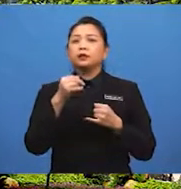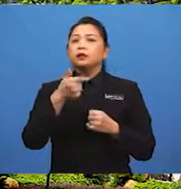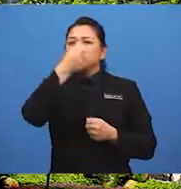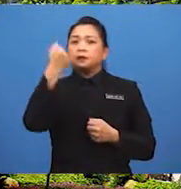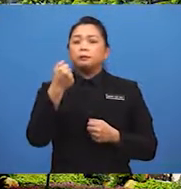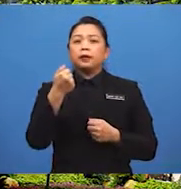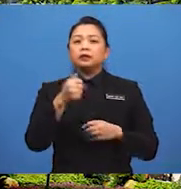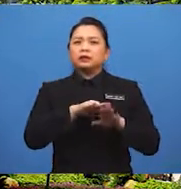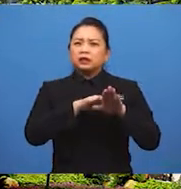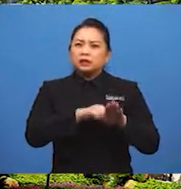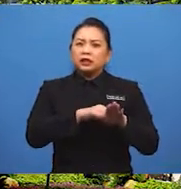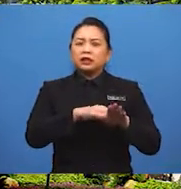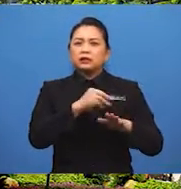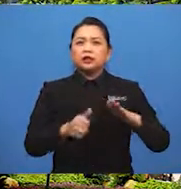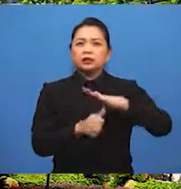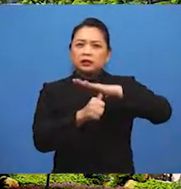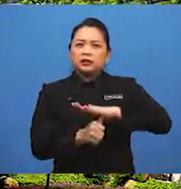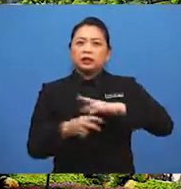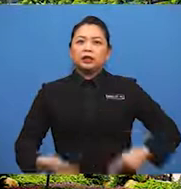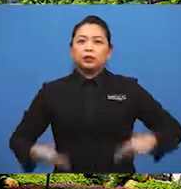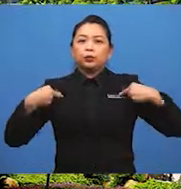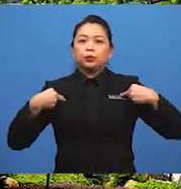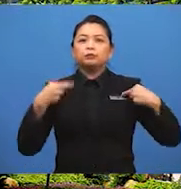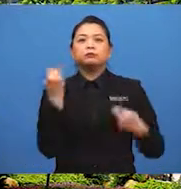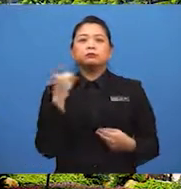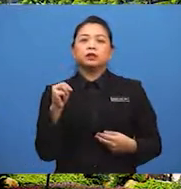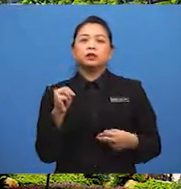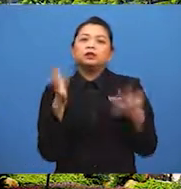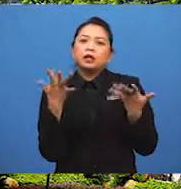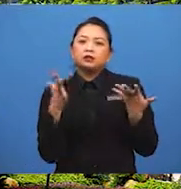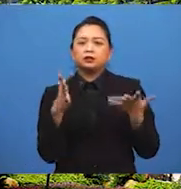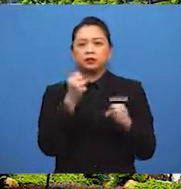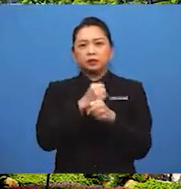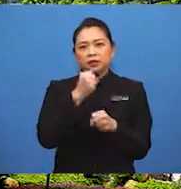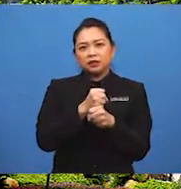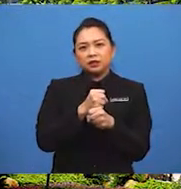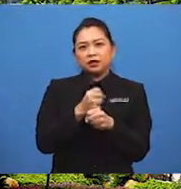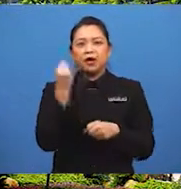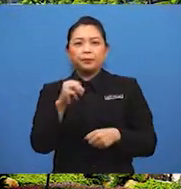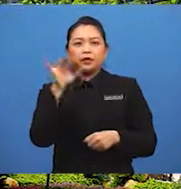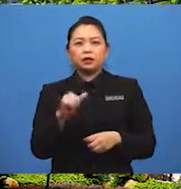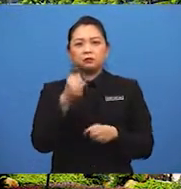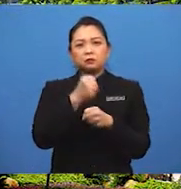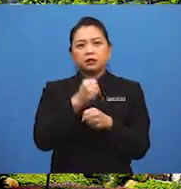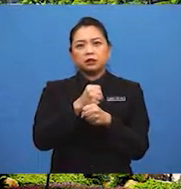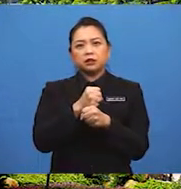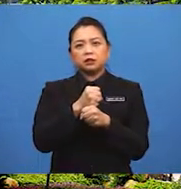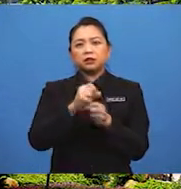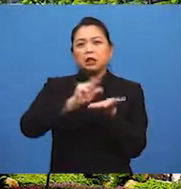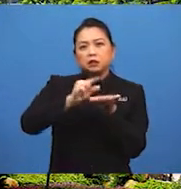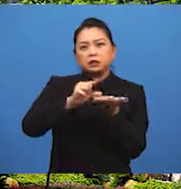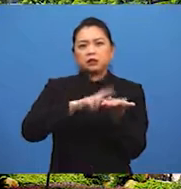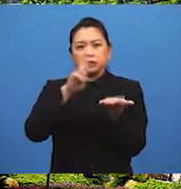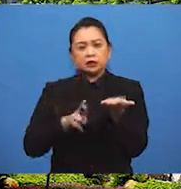daripada desakan dan tekanan hidup, mereka tiada pekerjaan atau mereka yang bekerja dengan upah yang